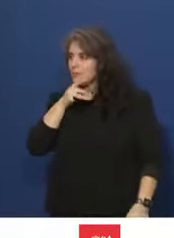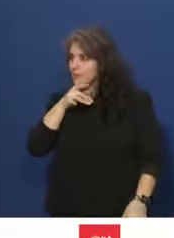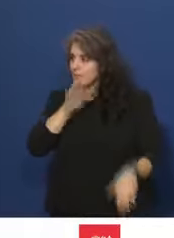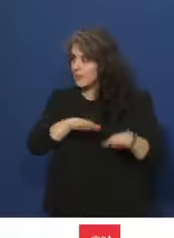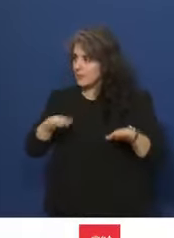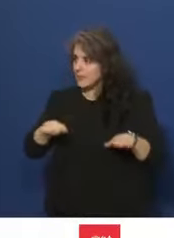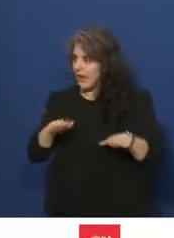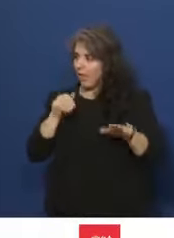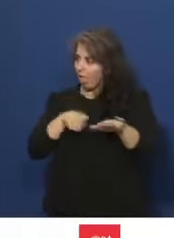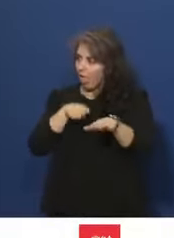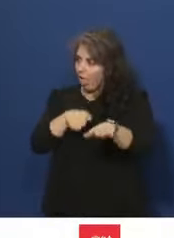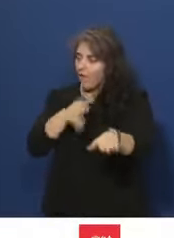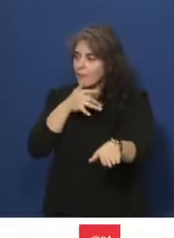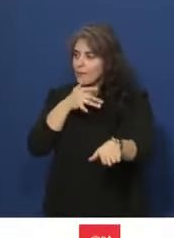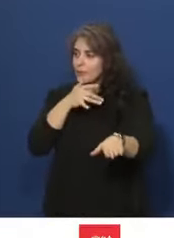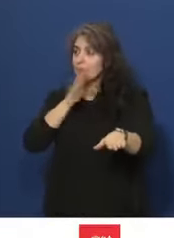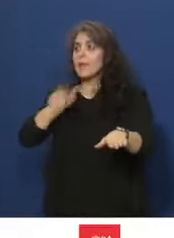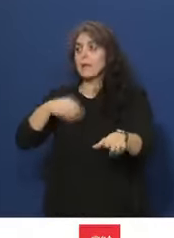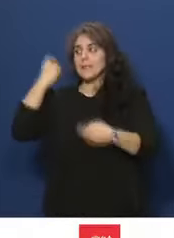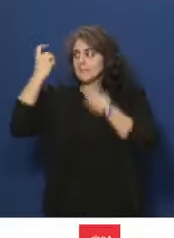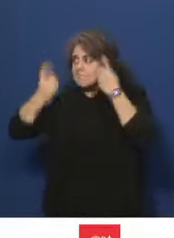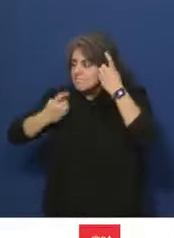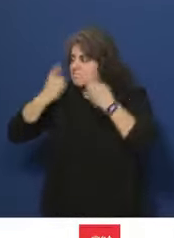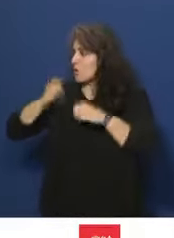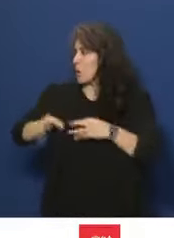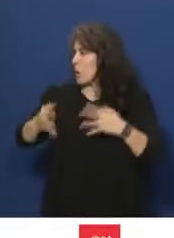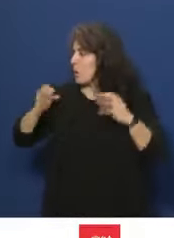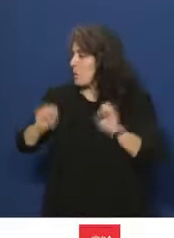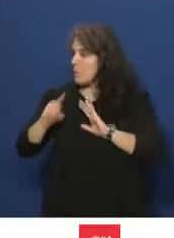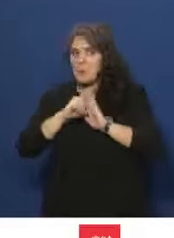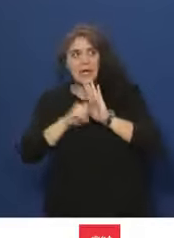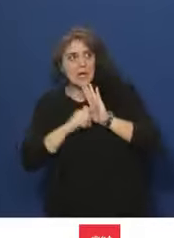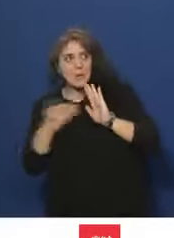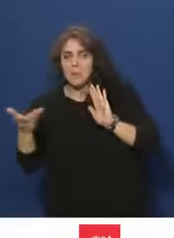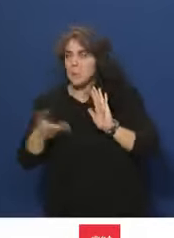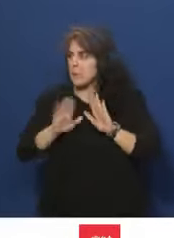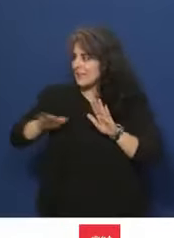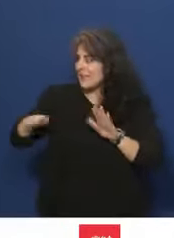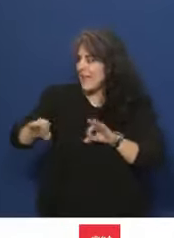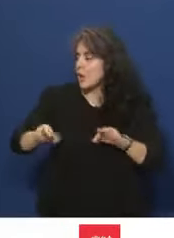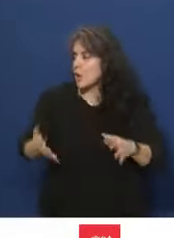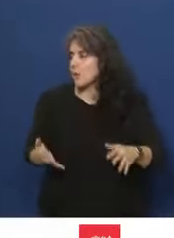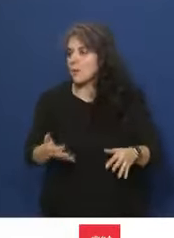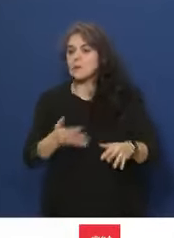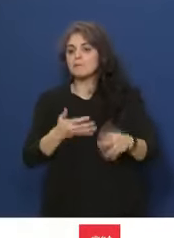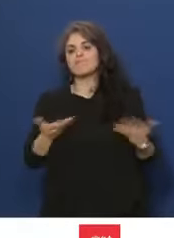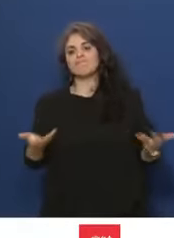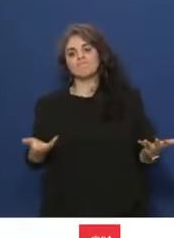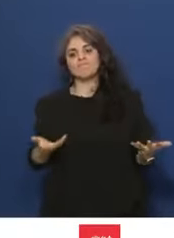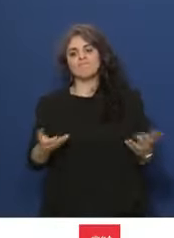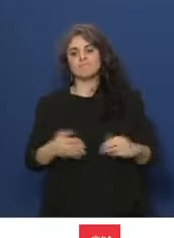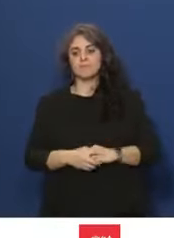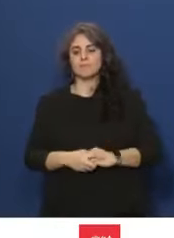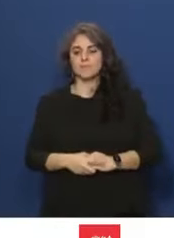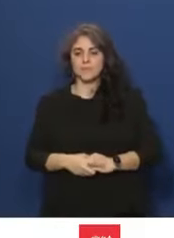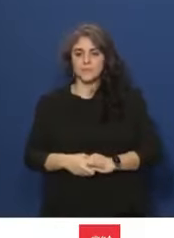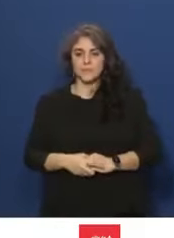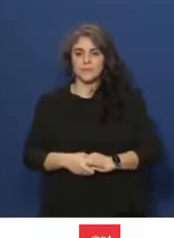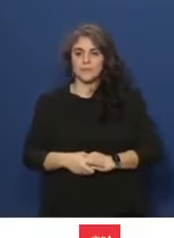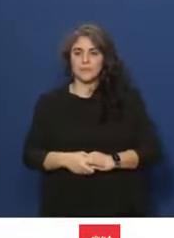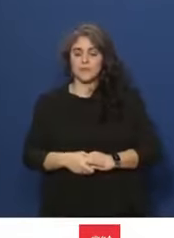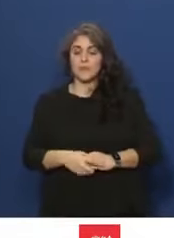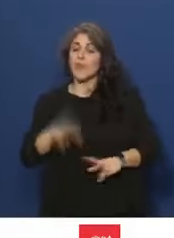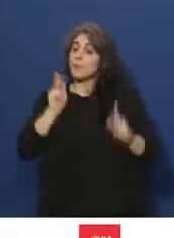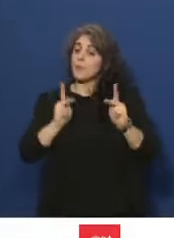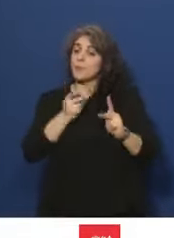et engager une réflexion publique sur la réglementation du stationnement dans les voies publiques ? N'est-il vraiment